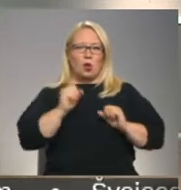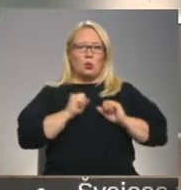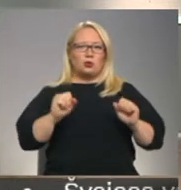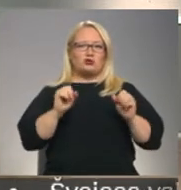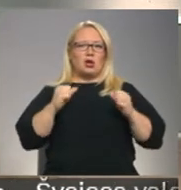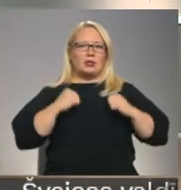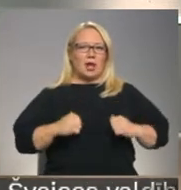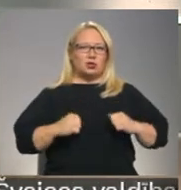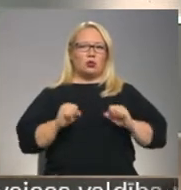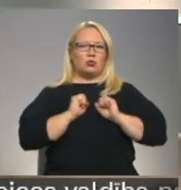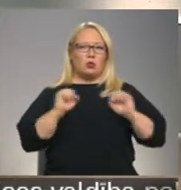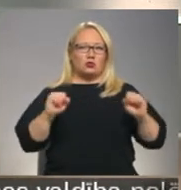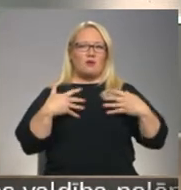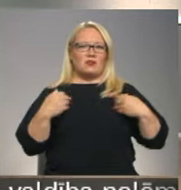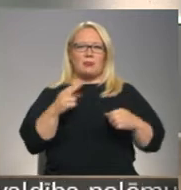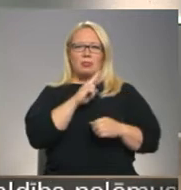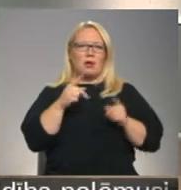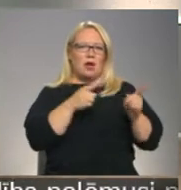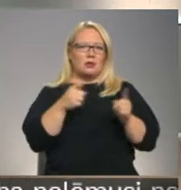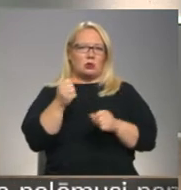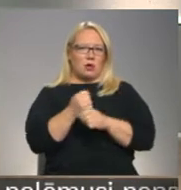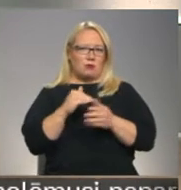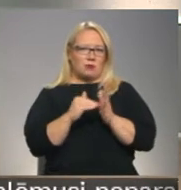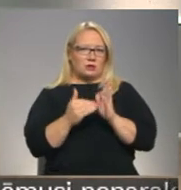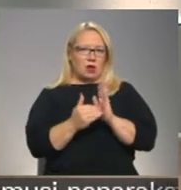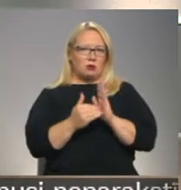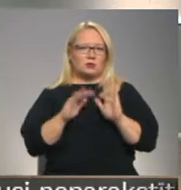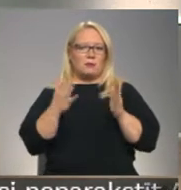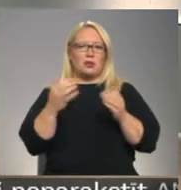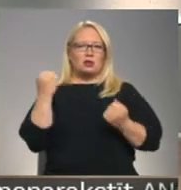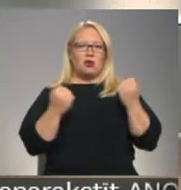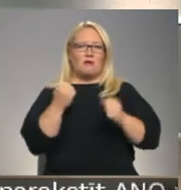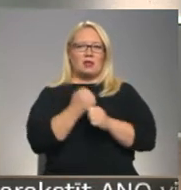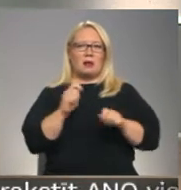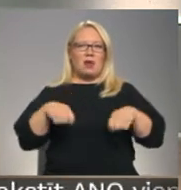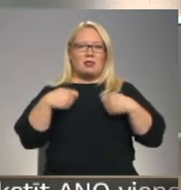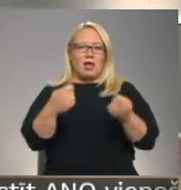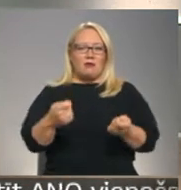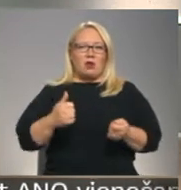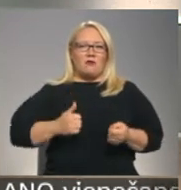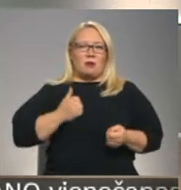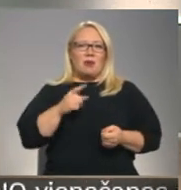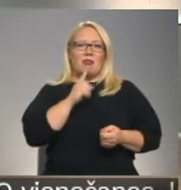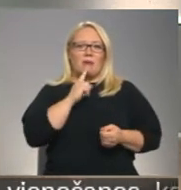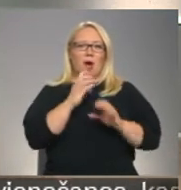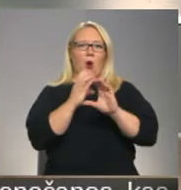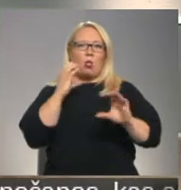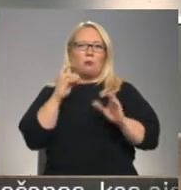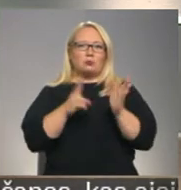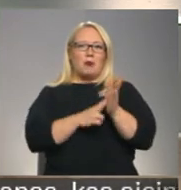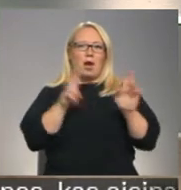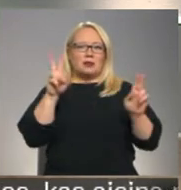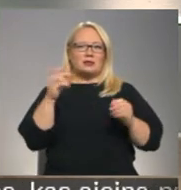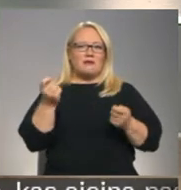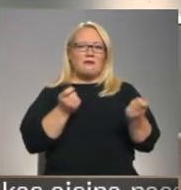un veselībai nekaitīgus darba apstākus. Tikmēr šoferu darba devēja akcijas sabiedrības Līpājas autobuses pārkas vadība, piketu sauc